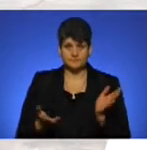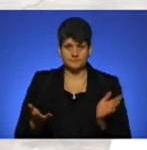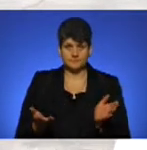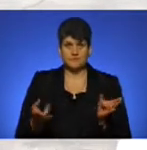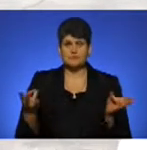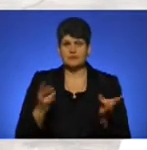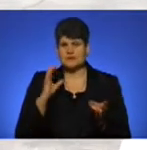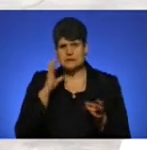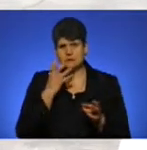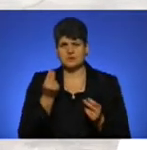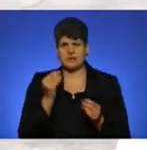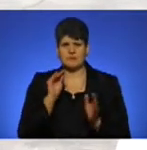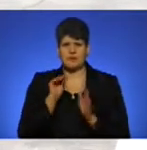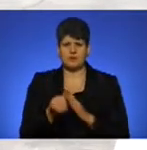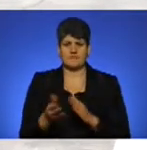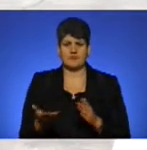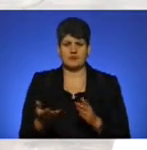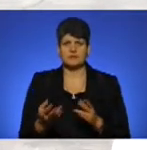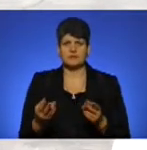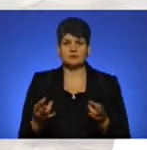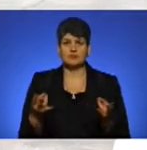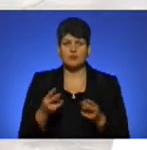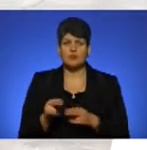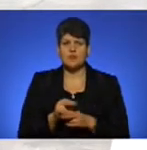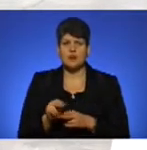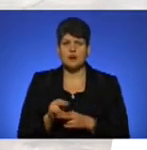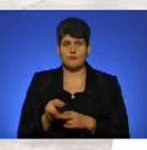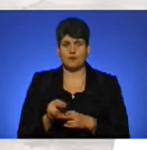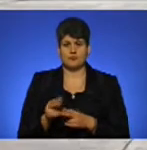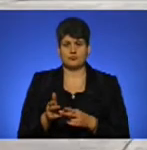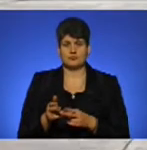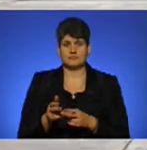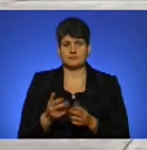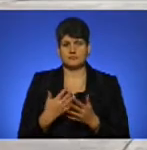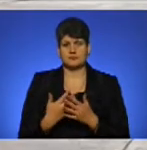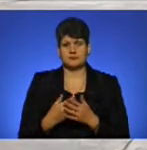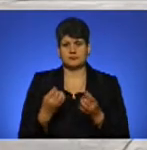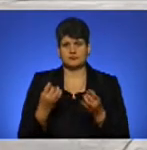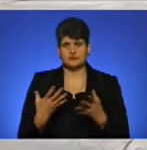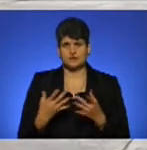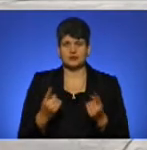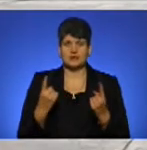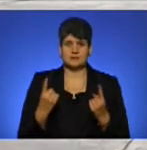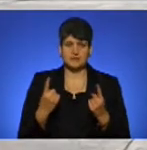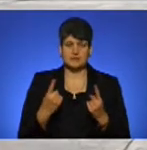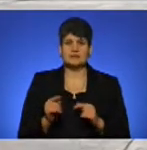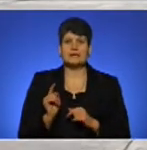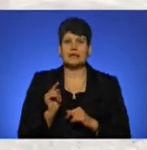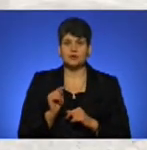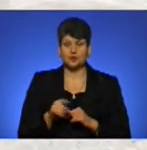Потребує серйозних капіталовкладень, потребує ремонту мінімум поточного, а то й капітального, для того, щоб